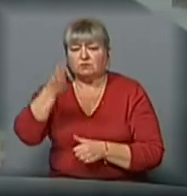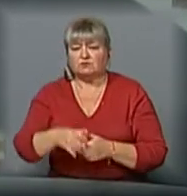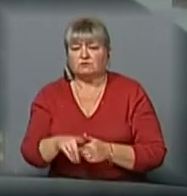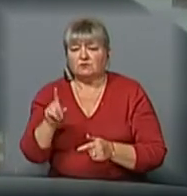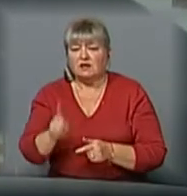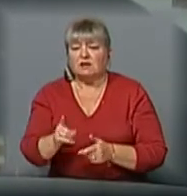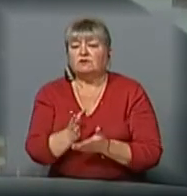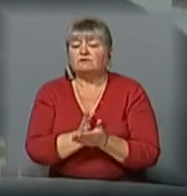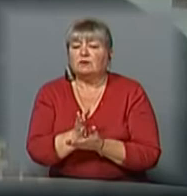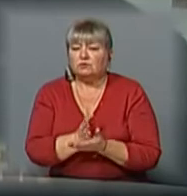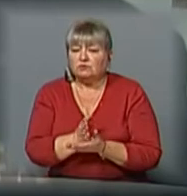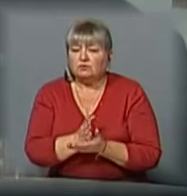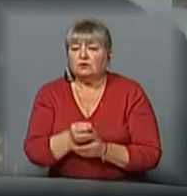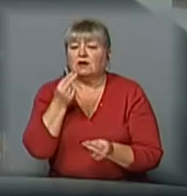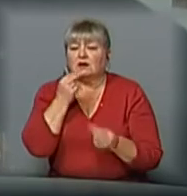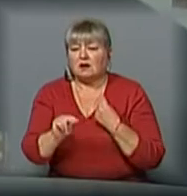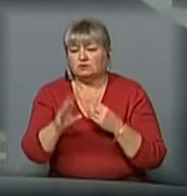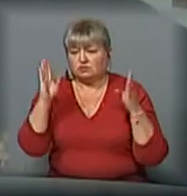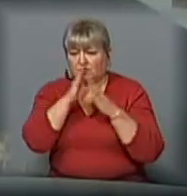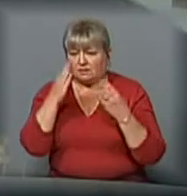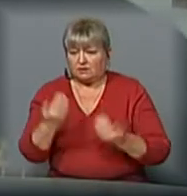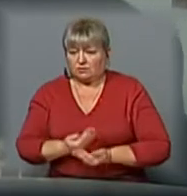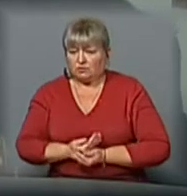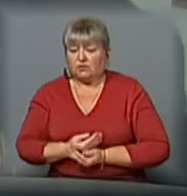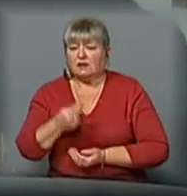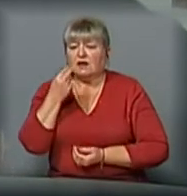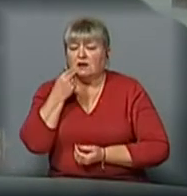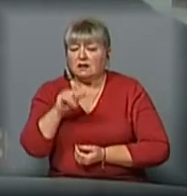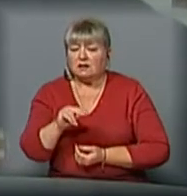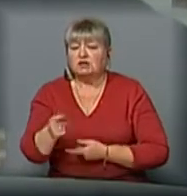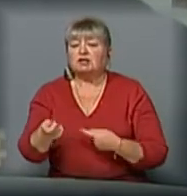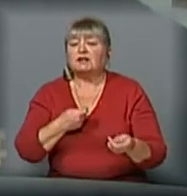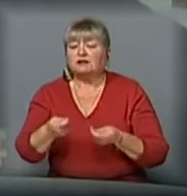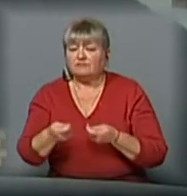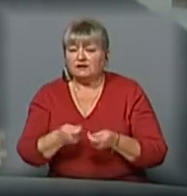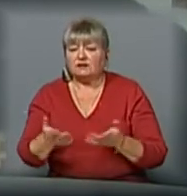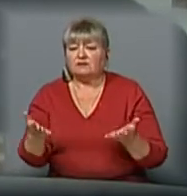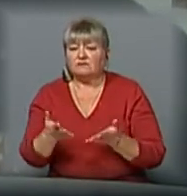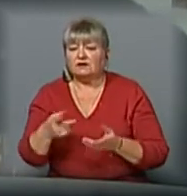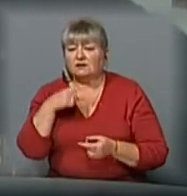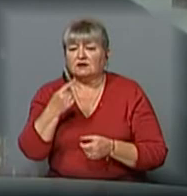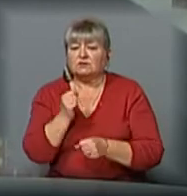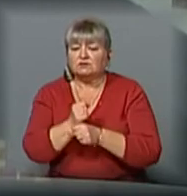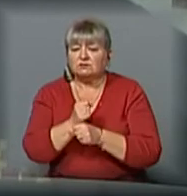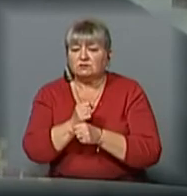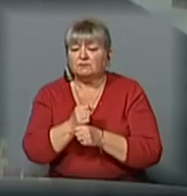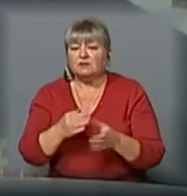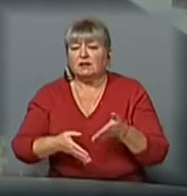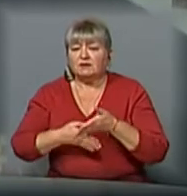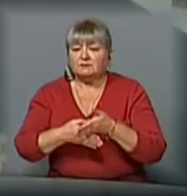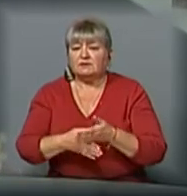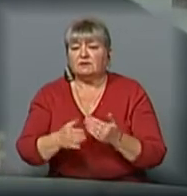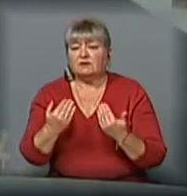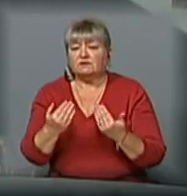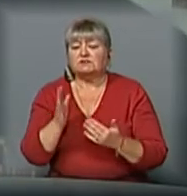вартує кращої долі, кращих керівників, які, як кажуть, зроблять, сприяють, в краще